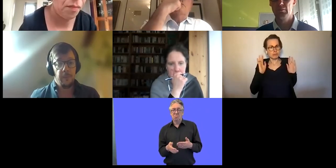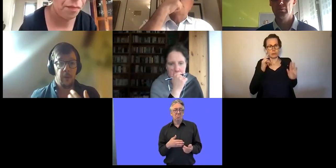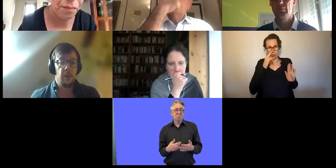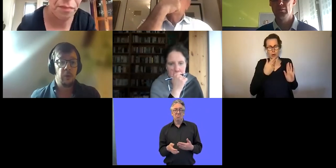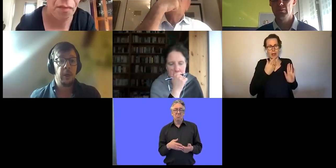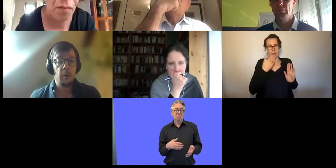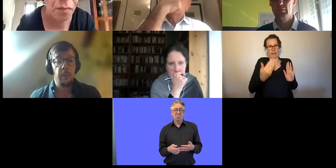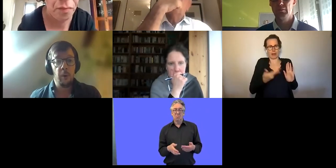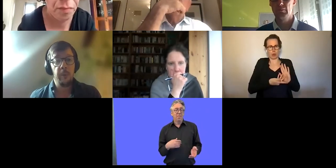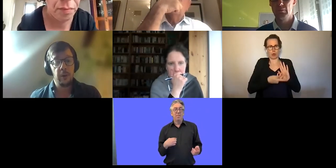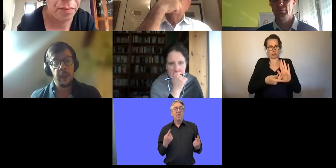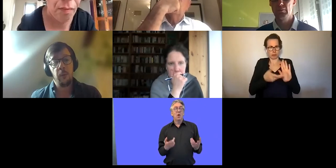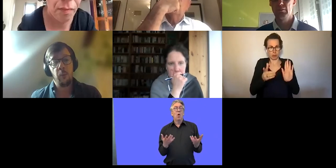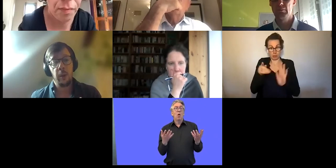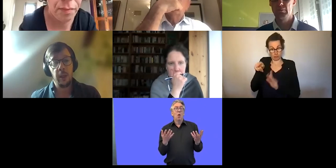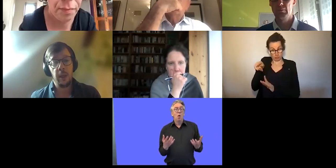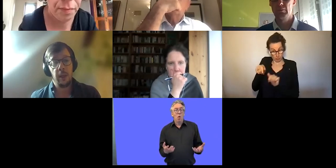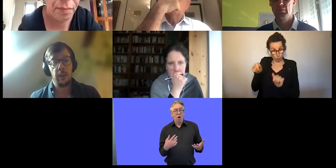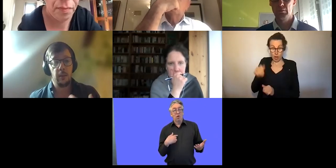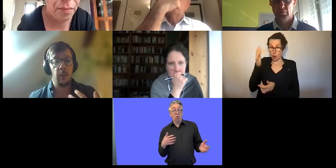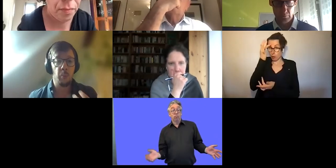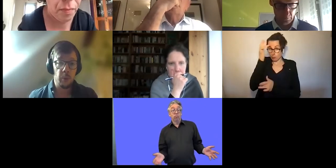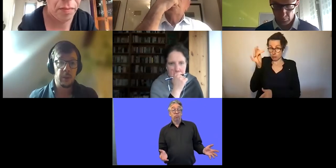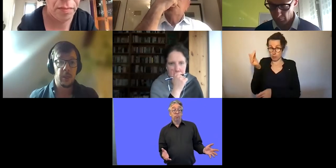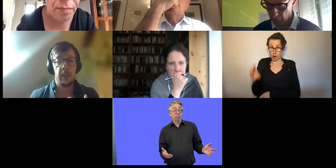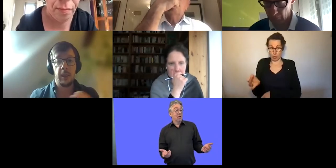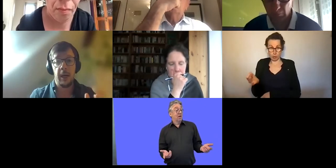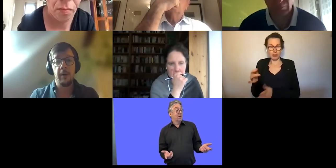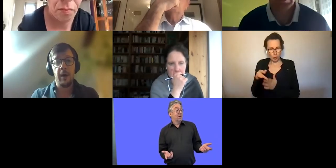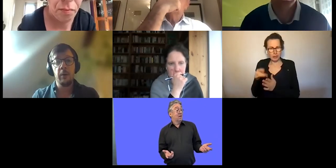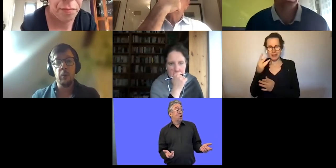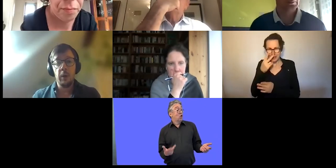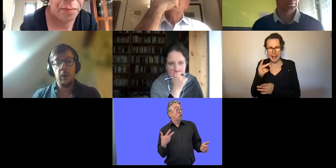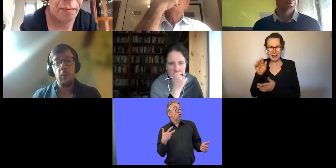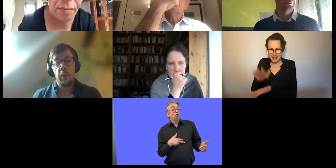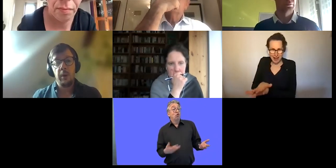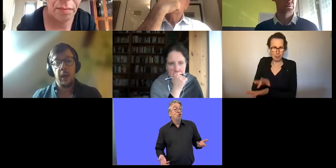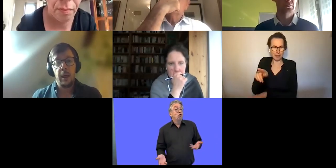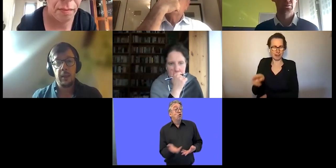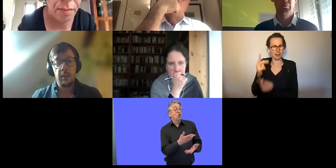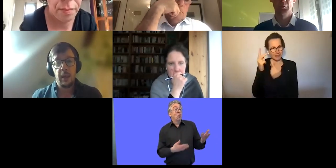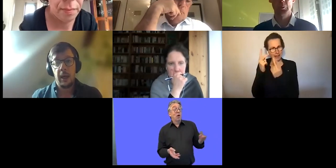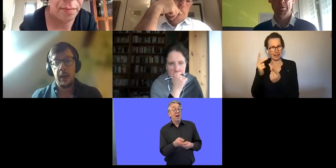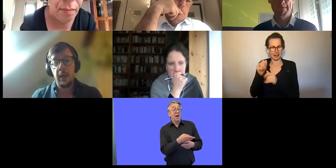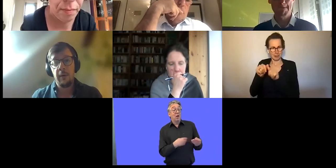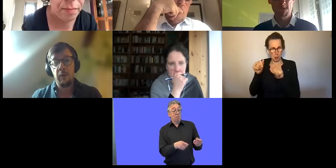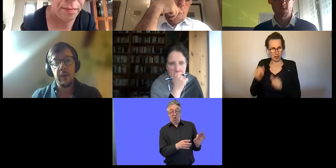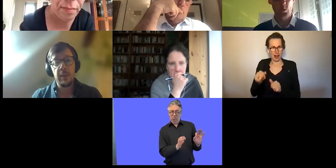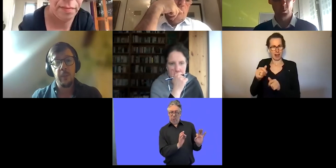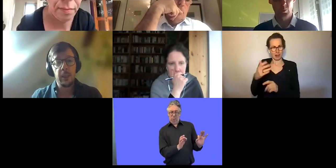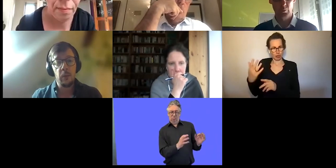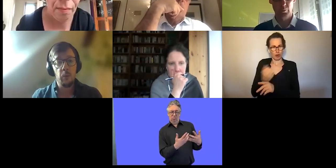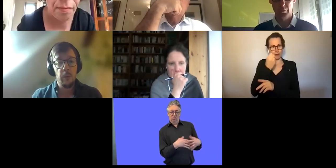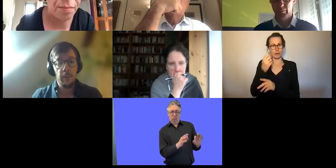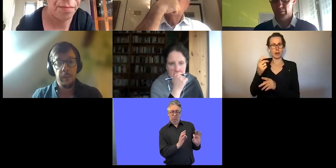vieles kann da funktionieren. Wir stellen daher als D-Wise Empfehlungen her